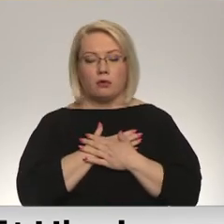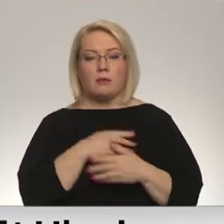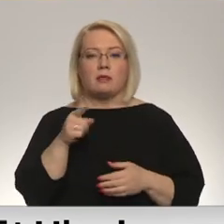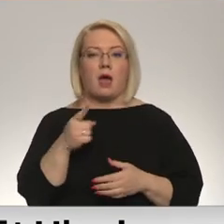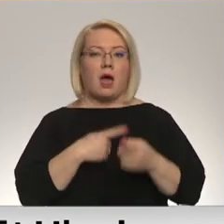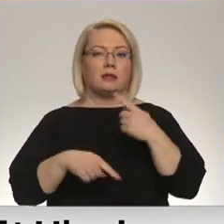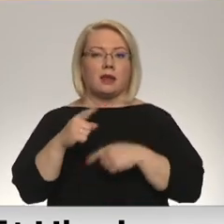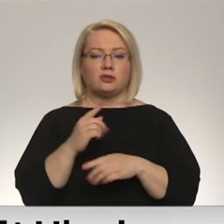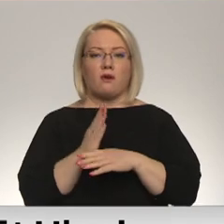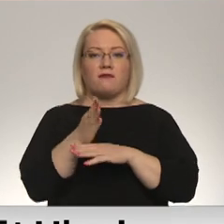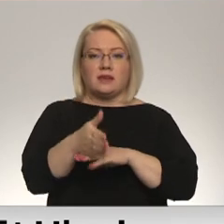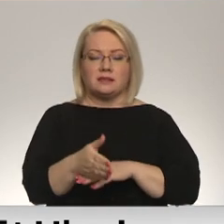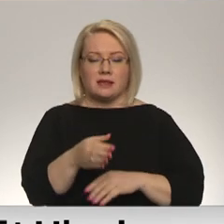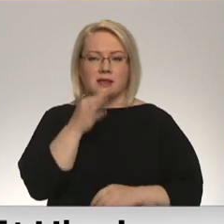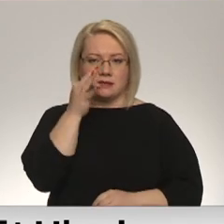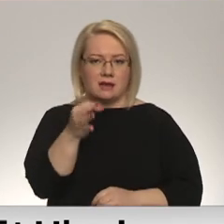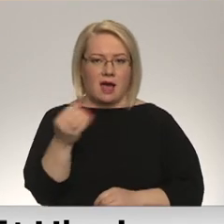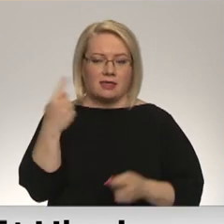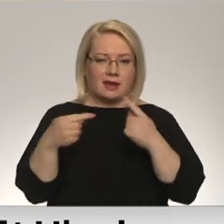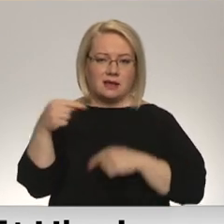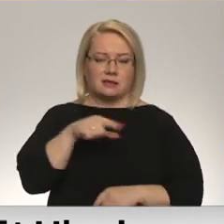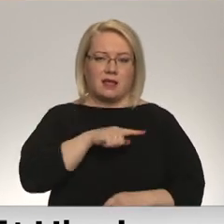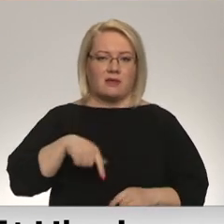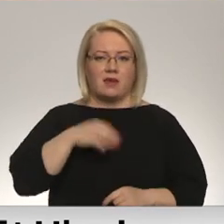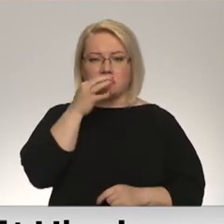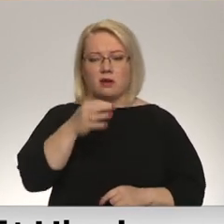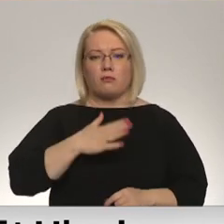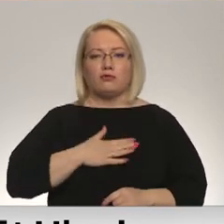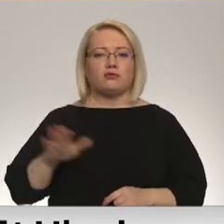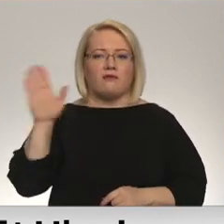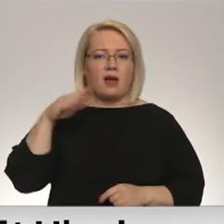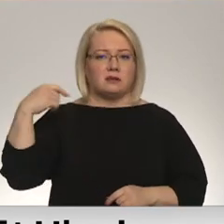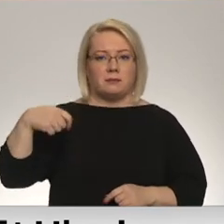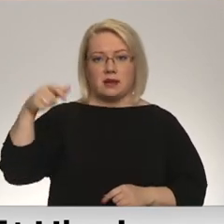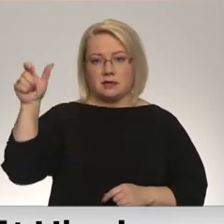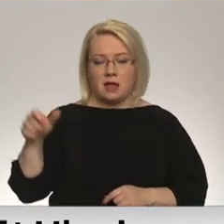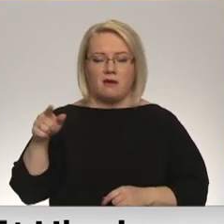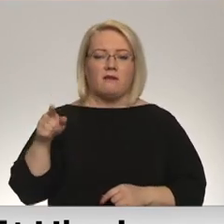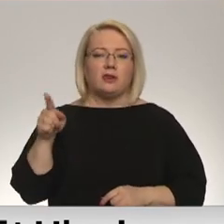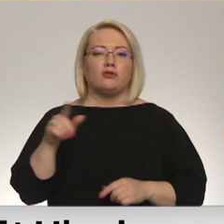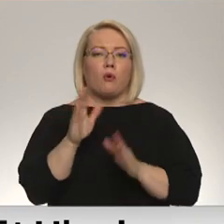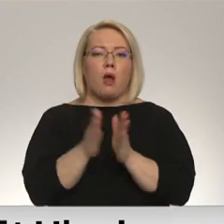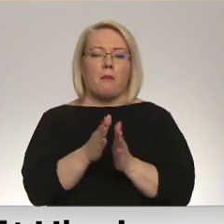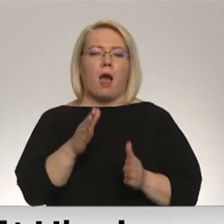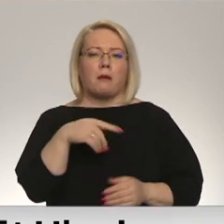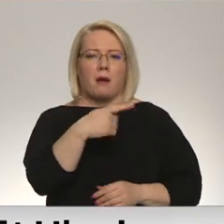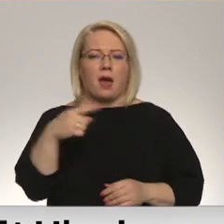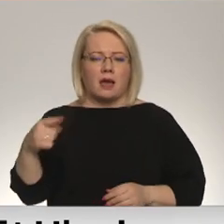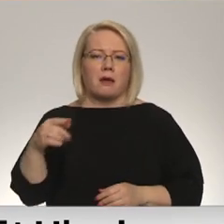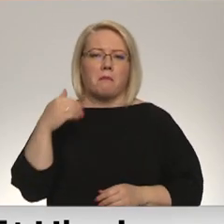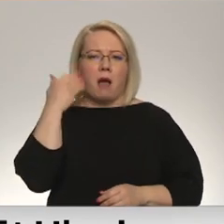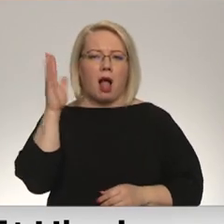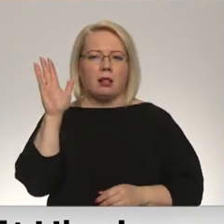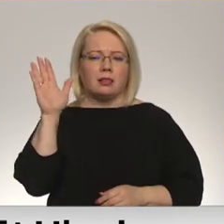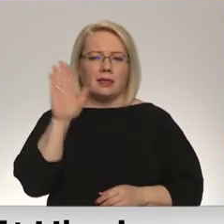atgriezies no vizītes Kīvā, saka Latvijas prezidents Egils Levits. Viņš Ukrainā bija kopā ar pārējiem Baltijas un Polijas prezidentiem.